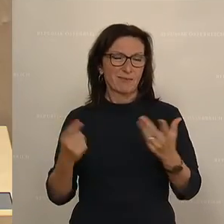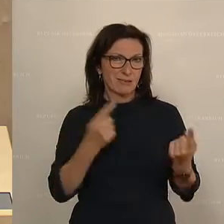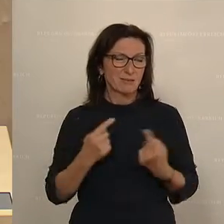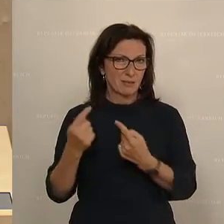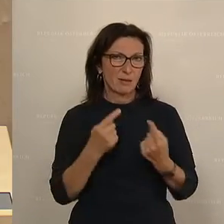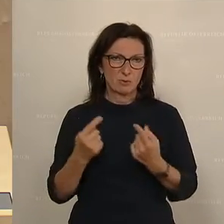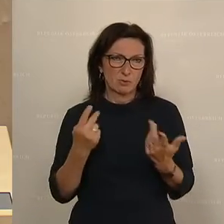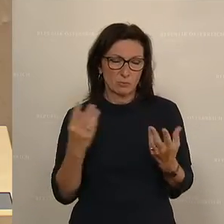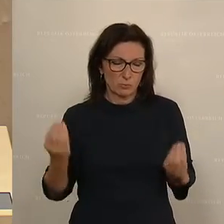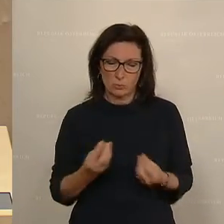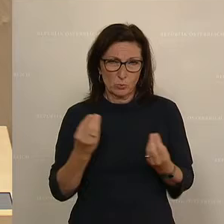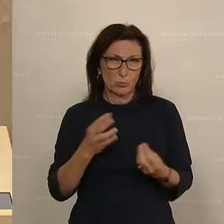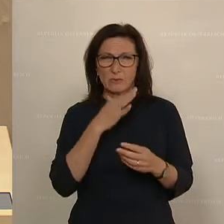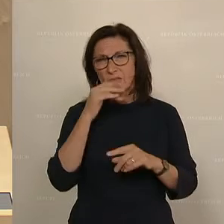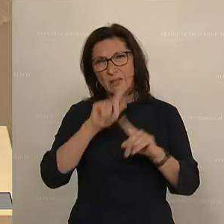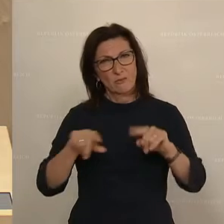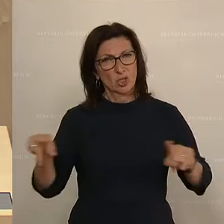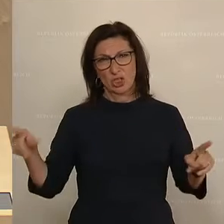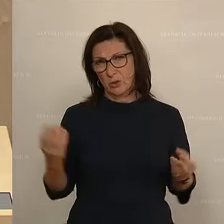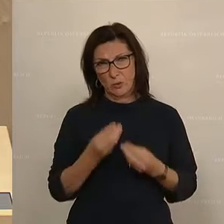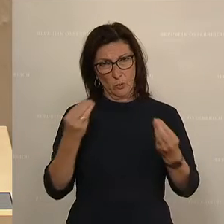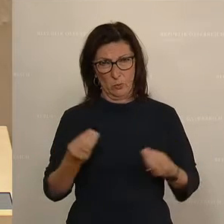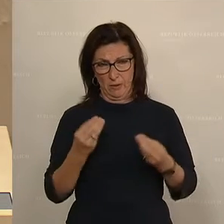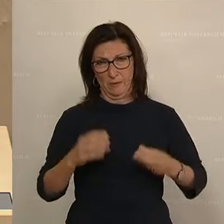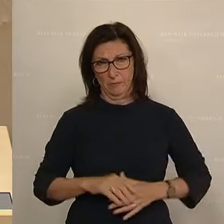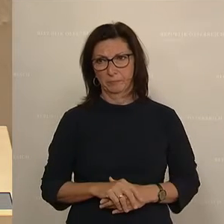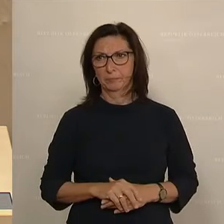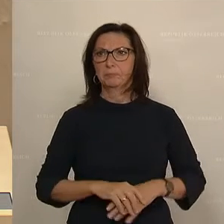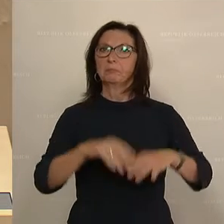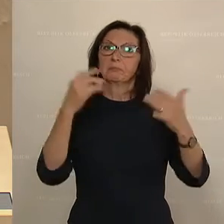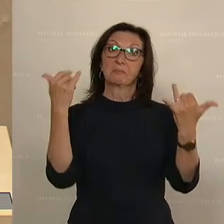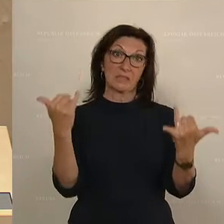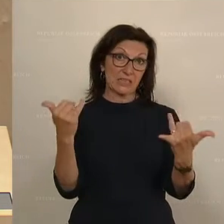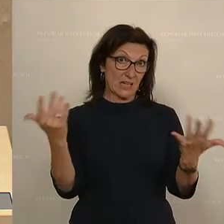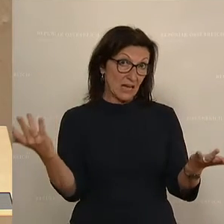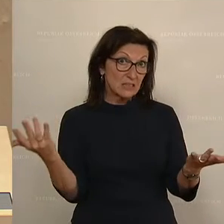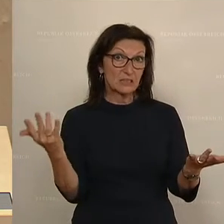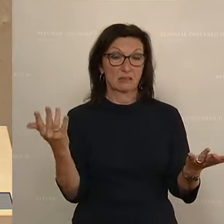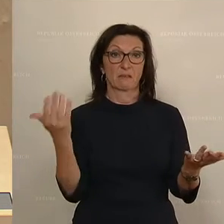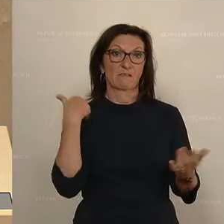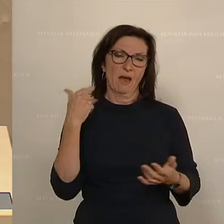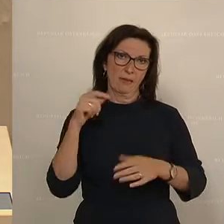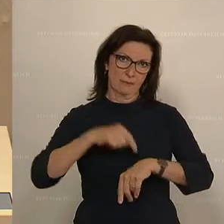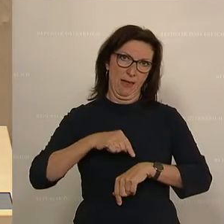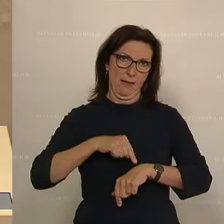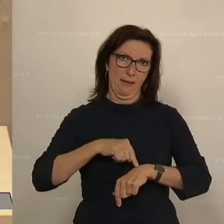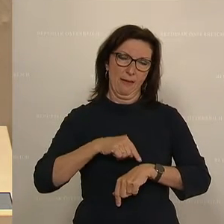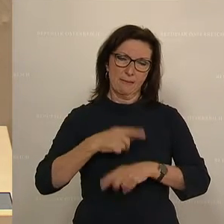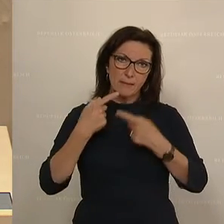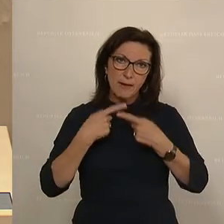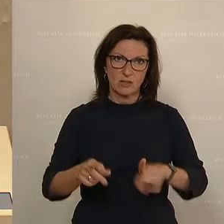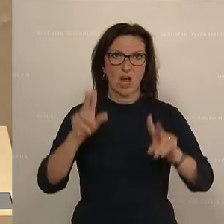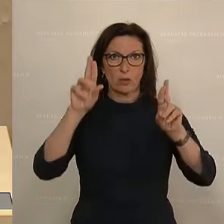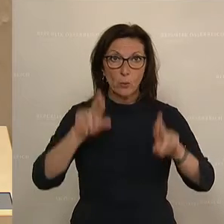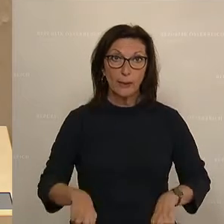aufgrund vieler unterschiedlicher Gründe. Jetzt aber war es an der Zeit, die richtigen Entscheidungen